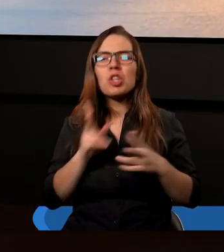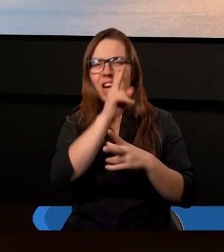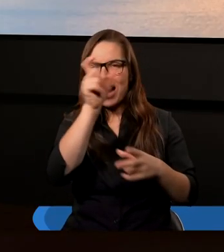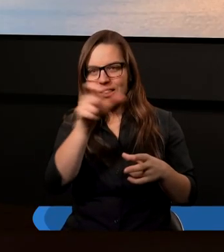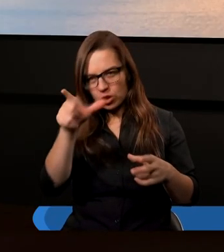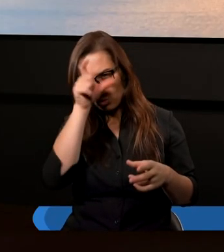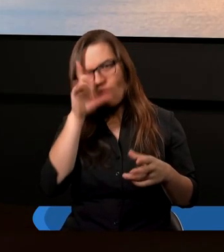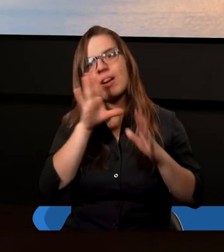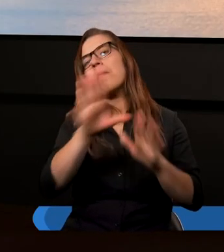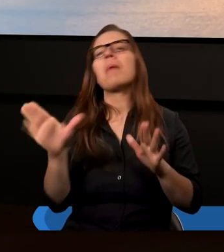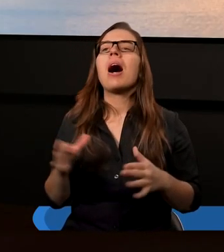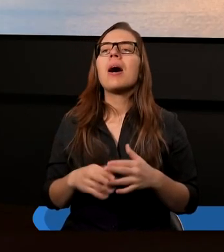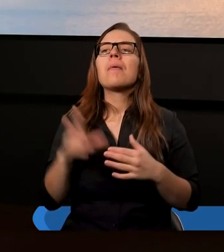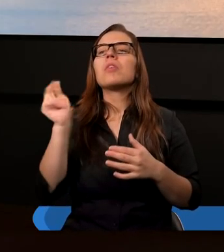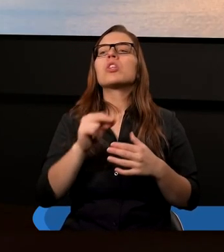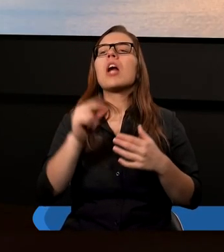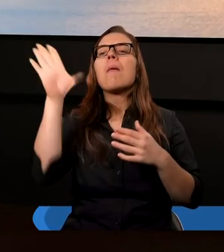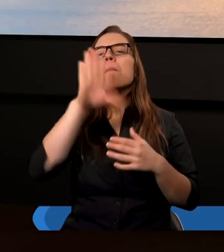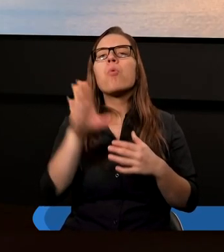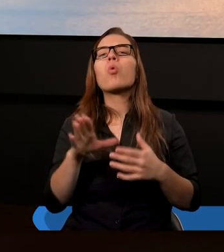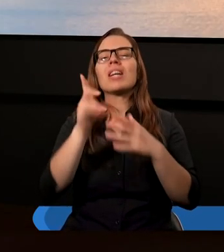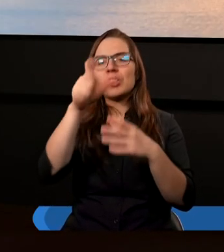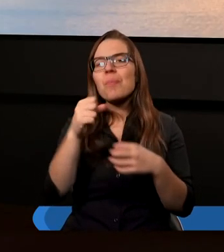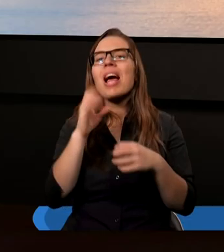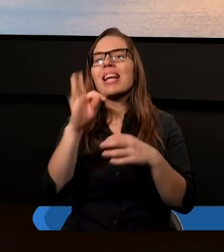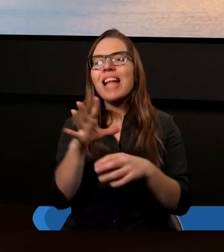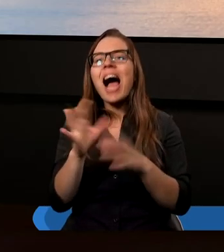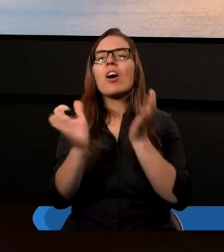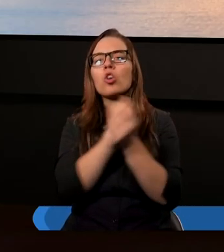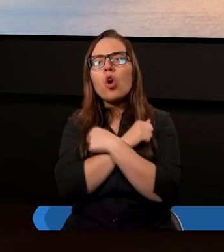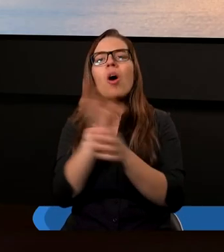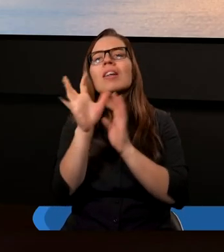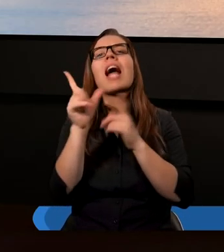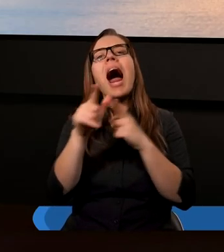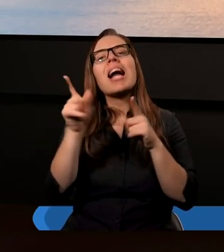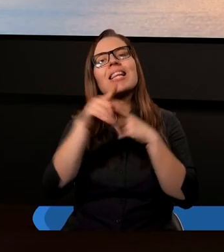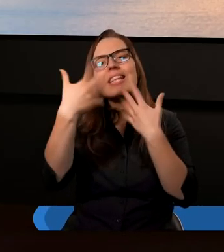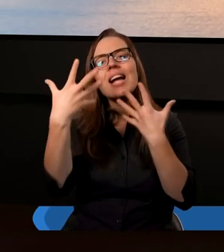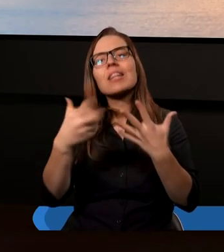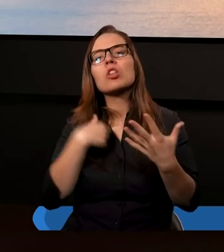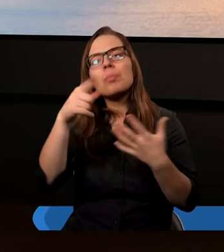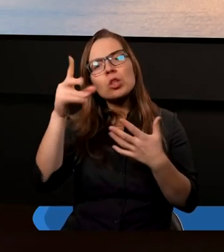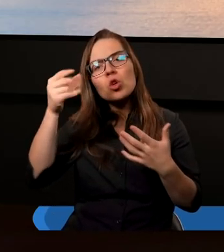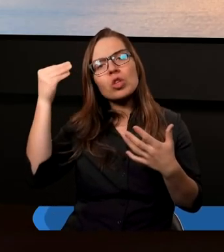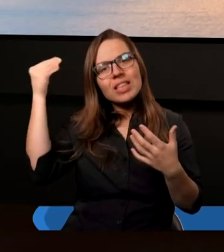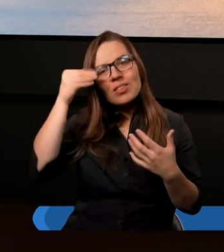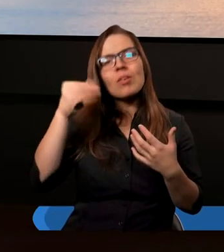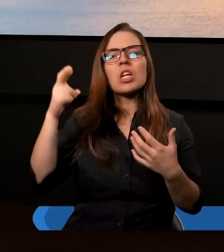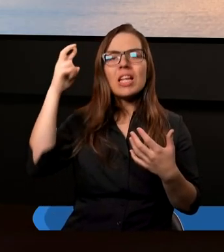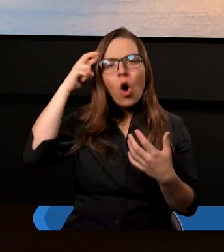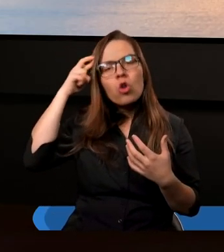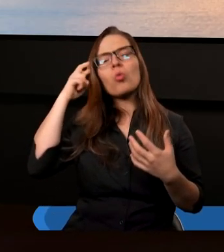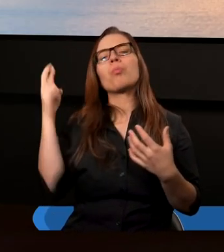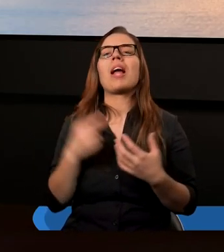w żadnym wypadku to nie jest tak, że Pan Bóg, nie wiem, oddala się od tego człowieka, czy, nie wiem, ma do niego jakieś pretensje, prawda?